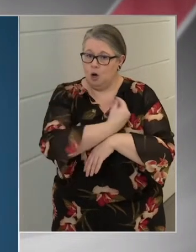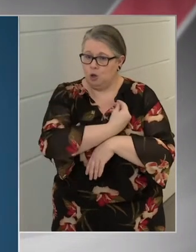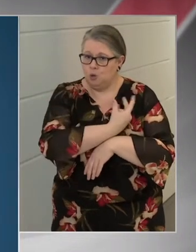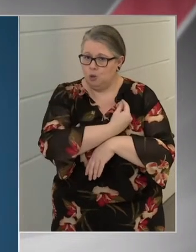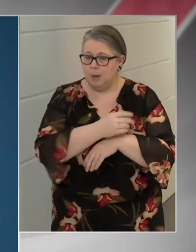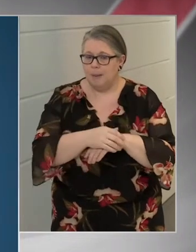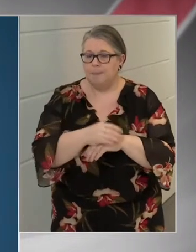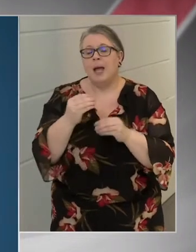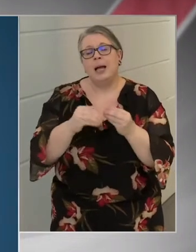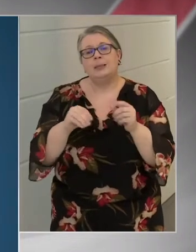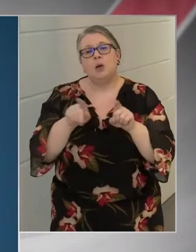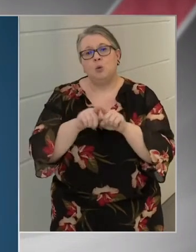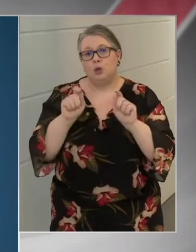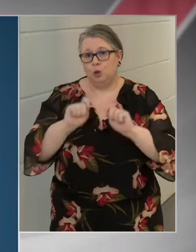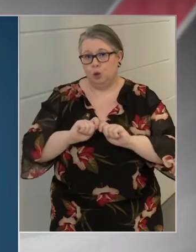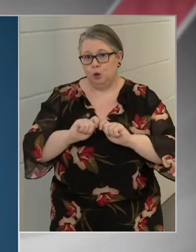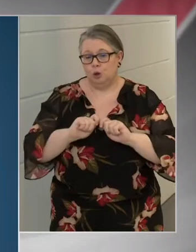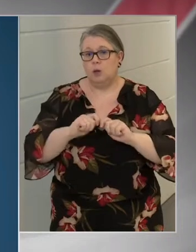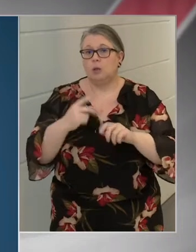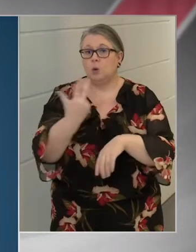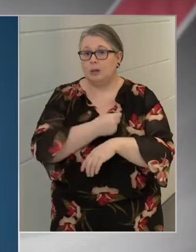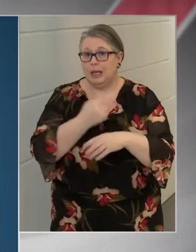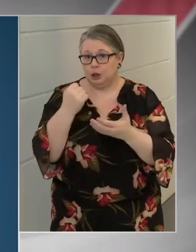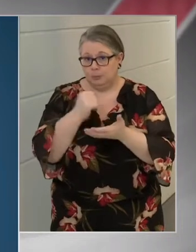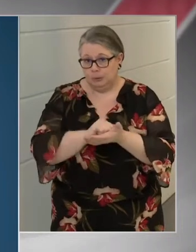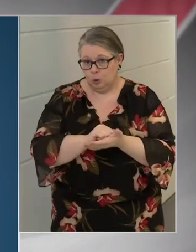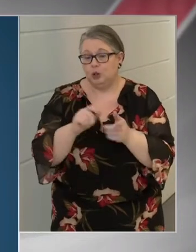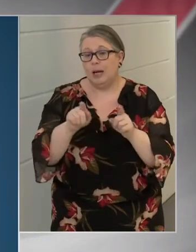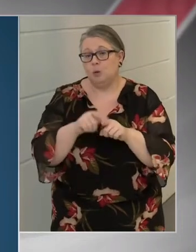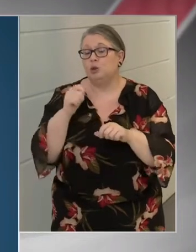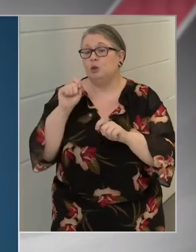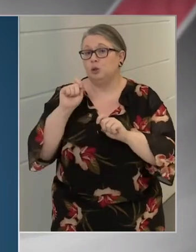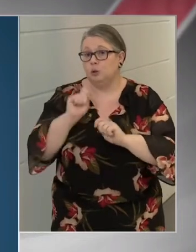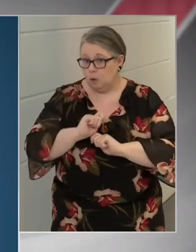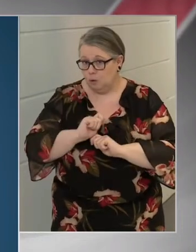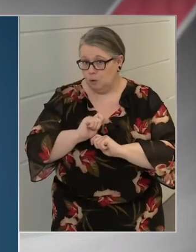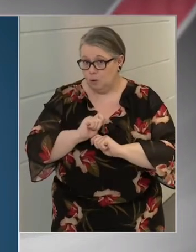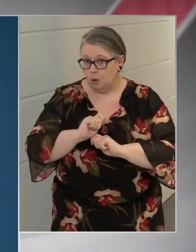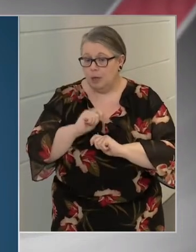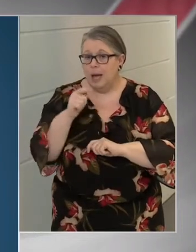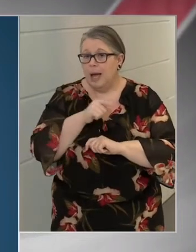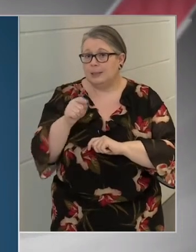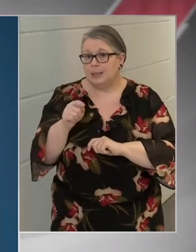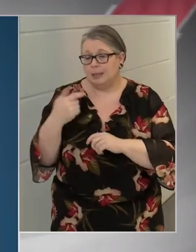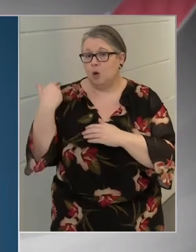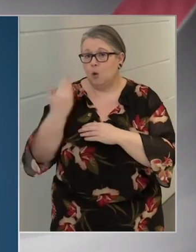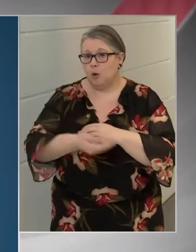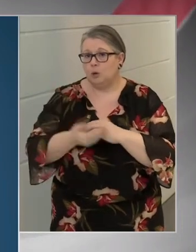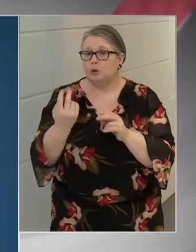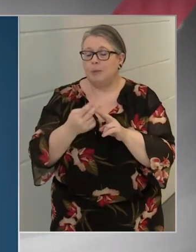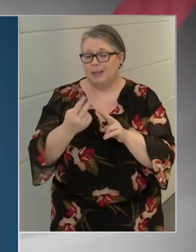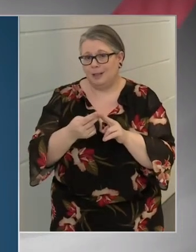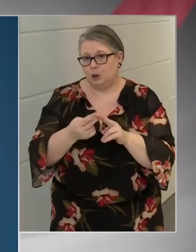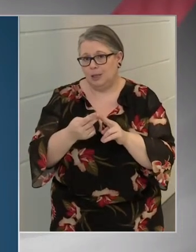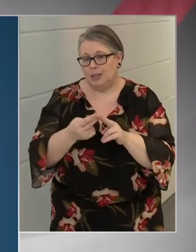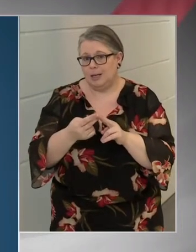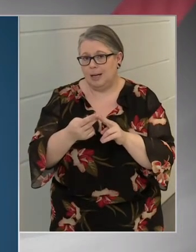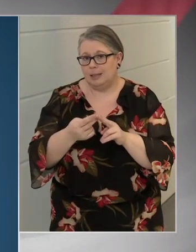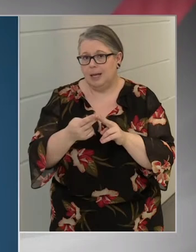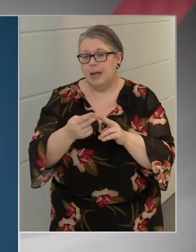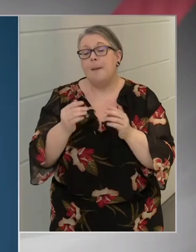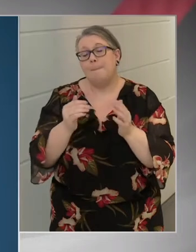Ezért döntött az Oltási Bizottság úgy, hogy ezeket a krónikus betegségeket